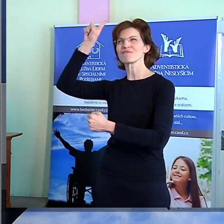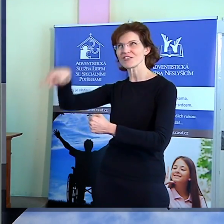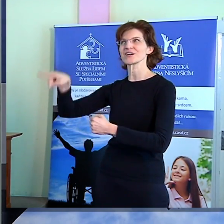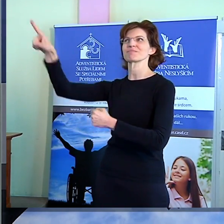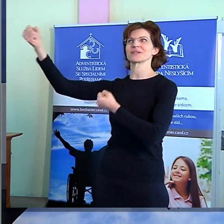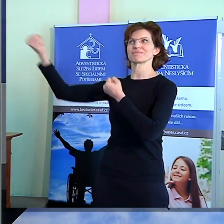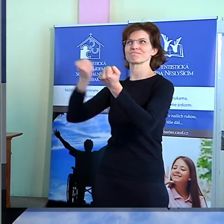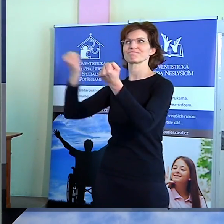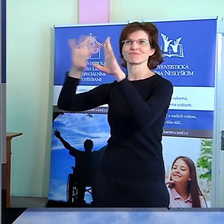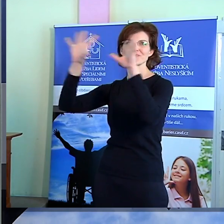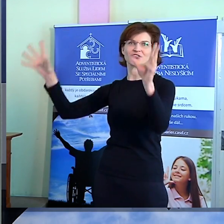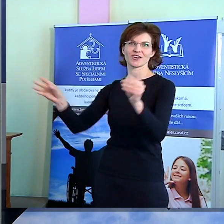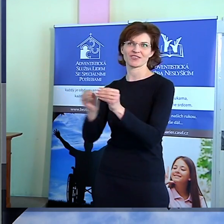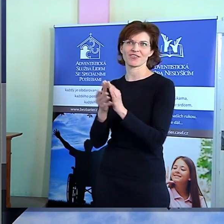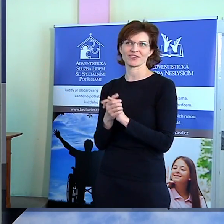svých rukou.